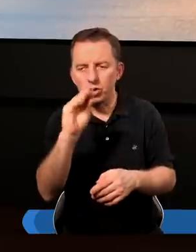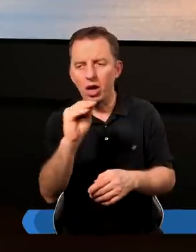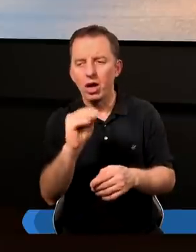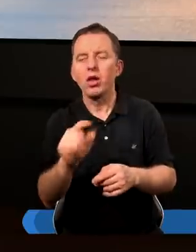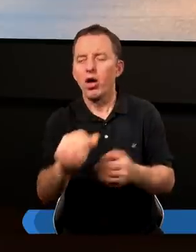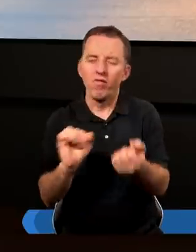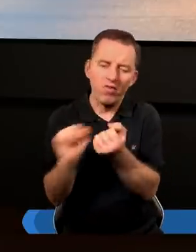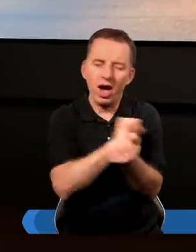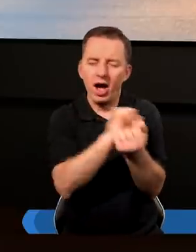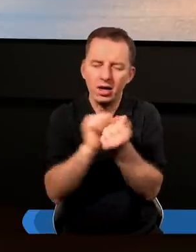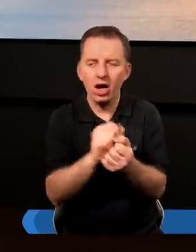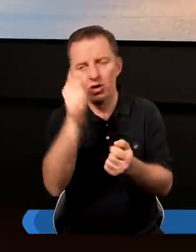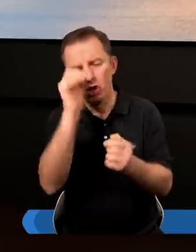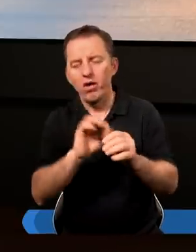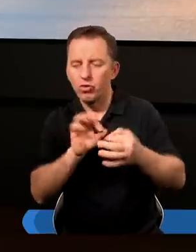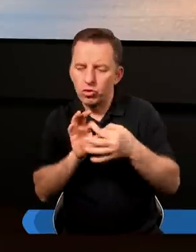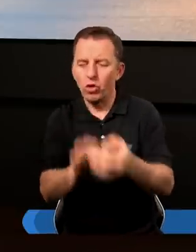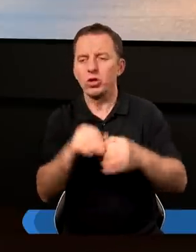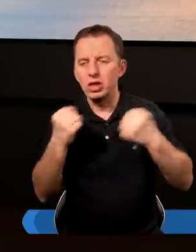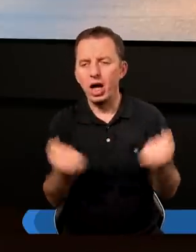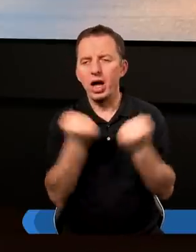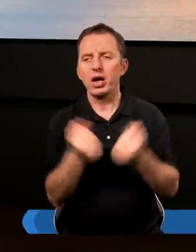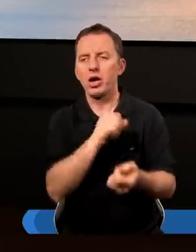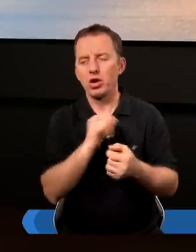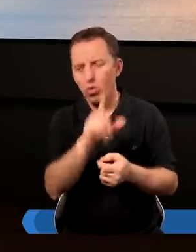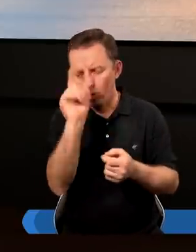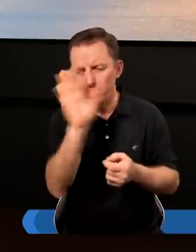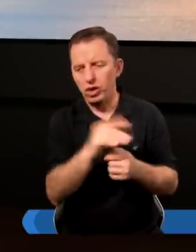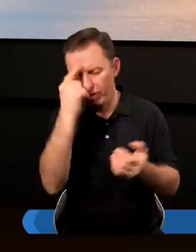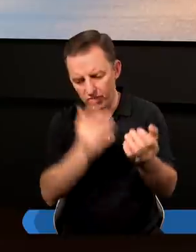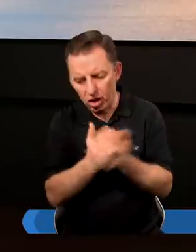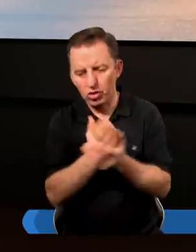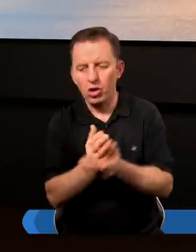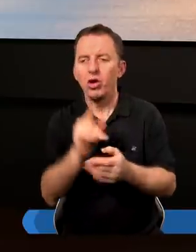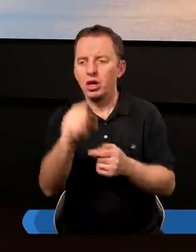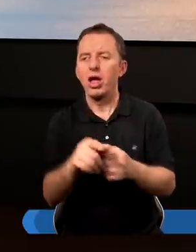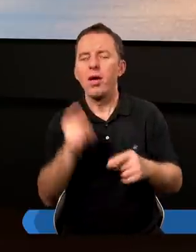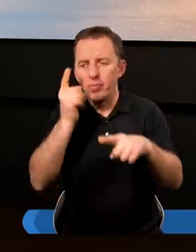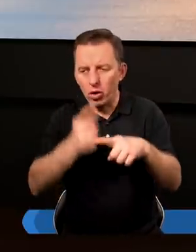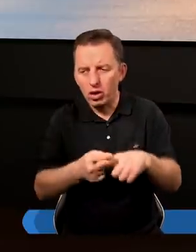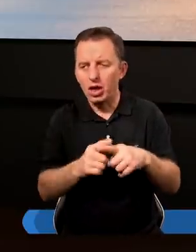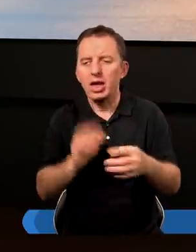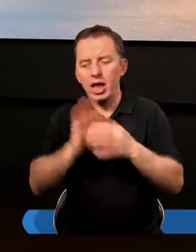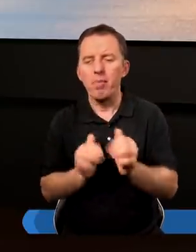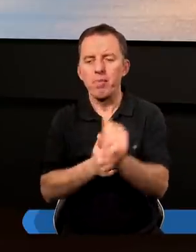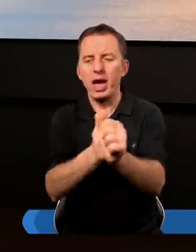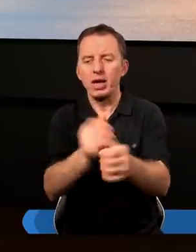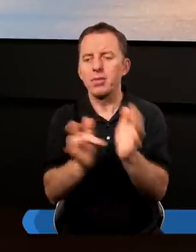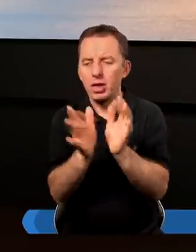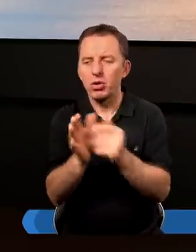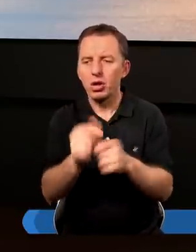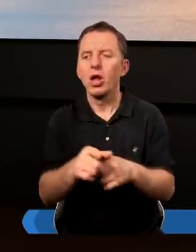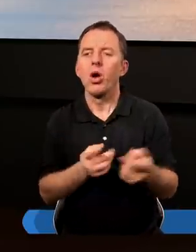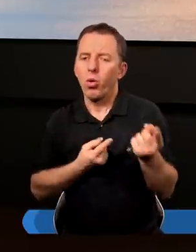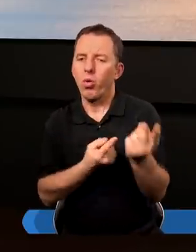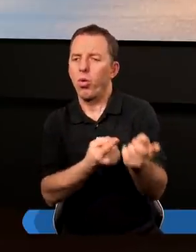jest to walka. Szatan wciąż stara się lud Boży wierzących, tych, którzy postanowili za Panem Jezusem iść,